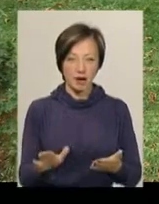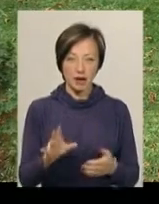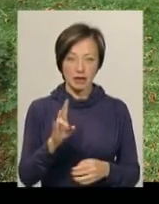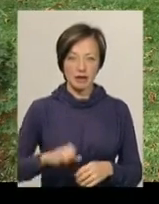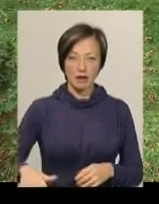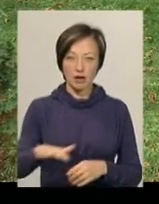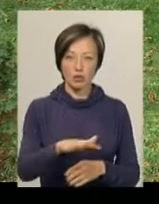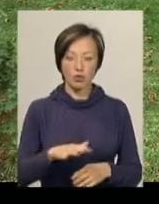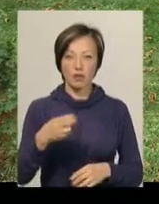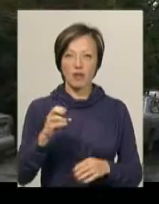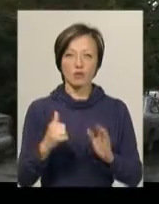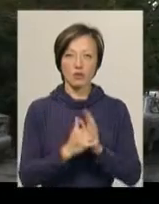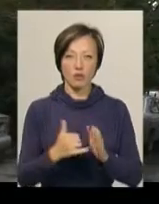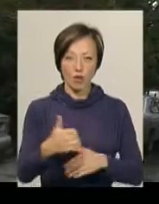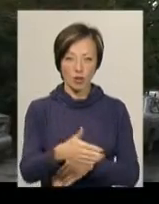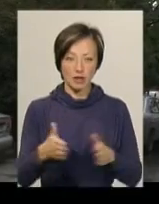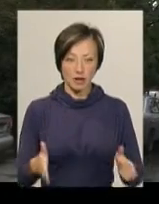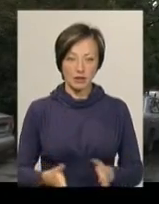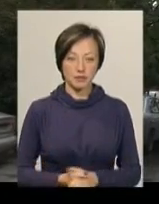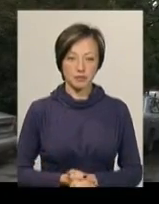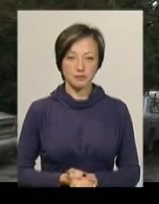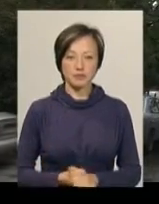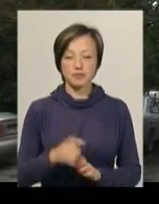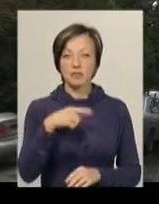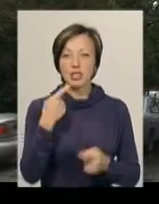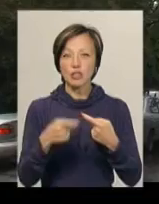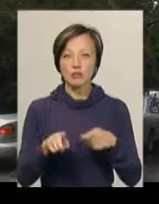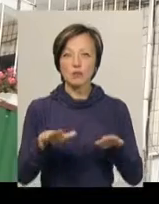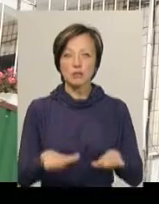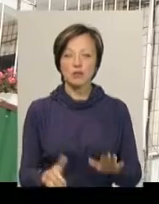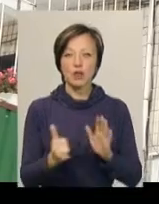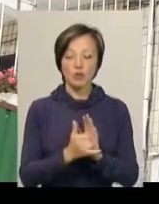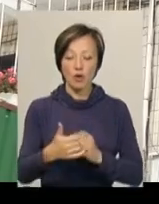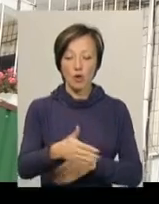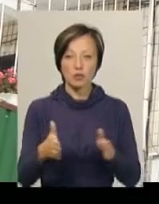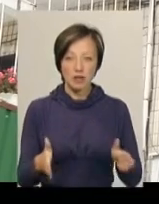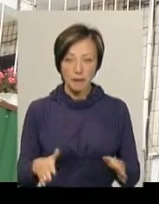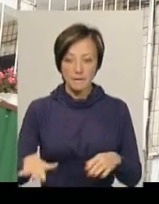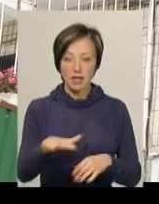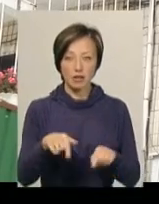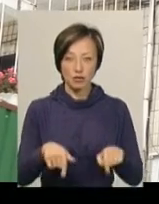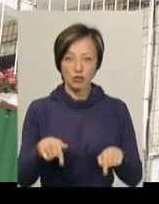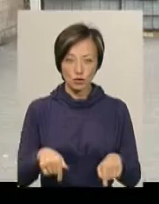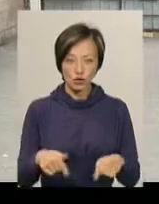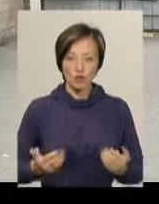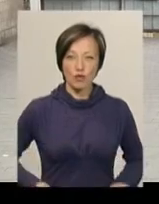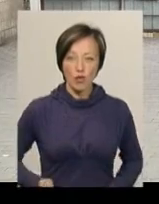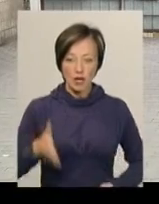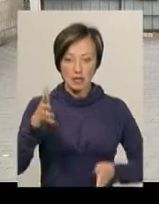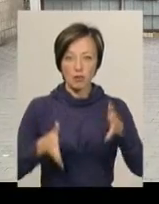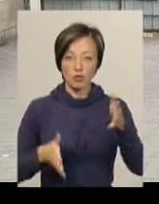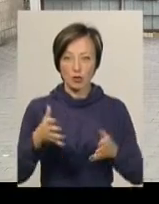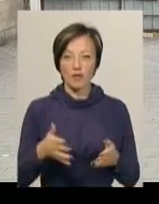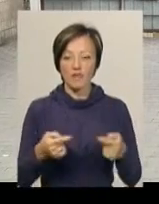території, де встановлений контейнер. Тетяна Циб каже, іншу місію для встановлення контейнерного майданчика у даному кварталі житлової забудови, яка